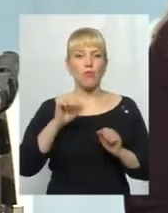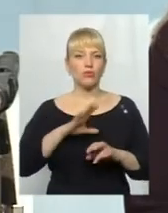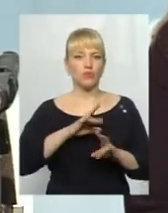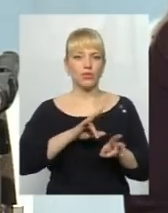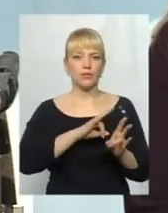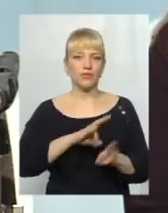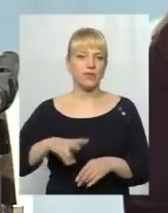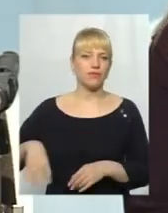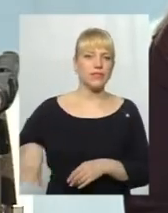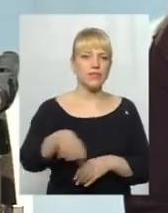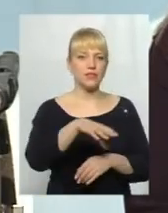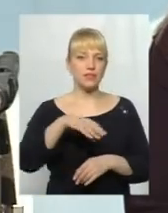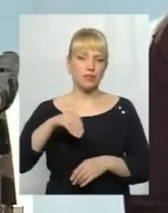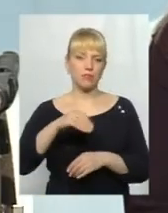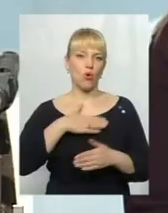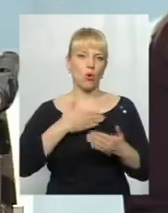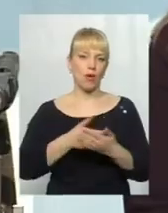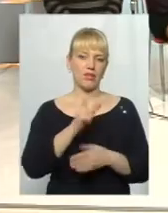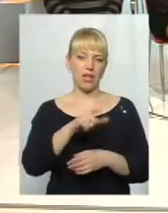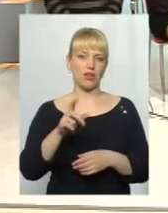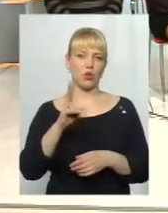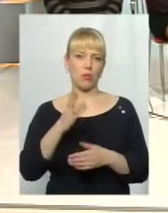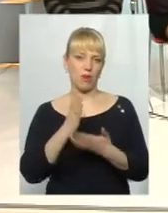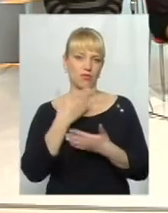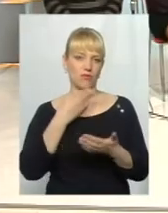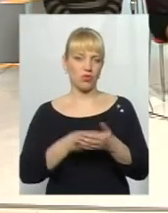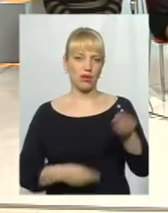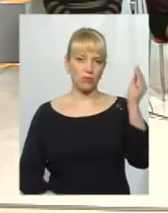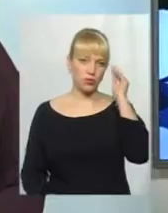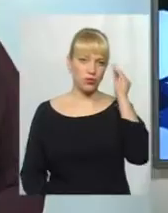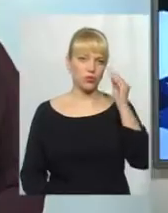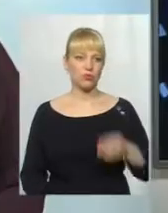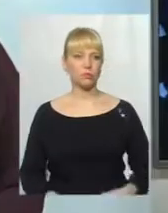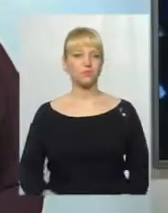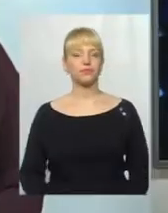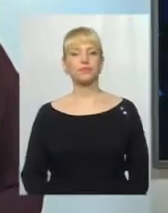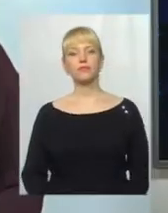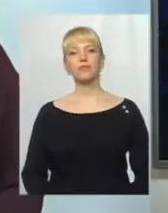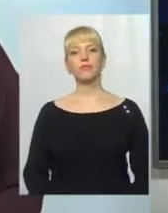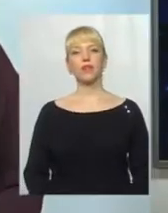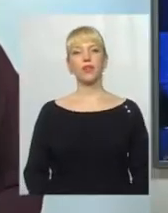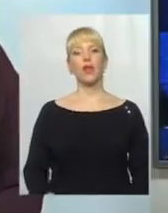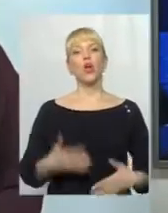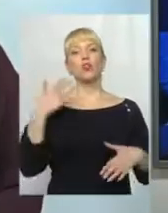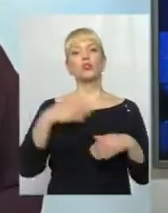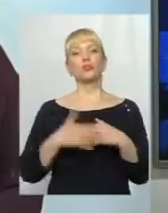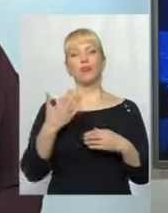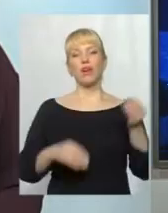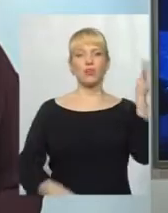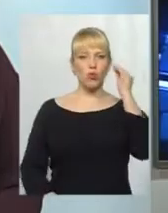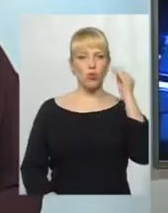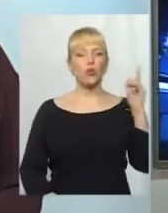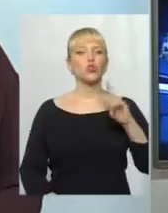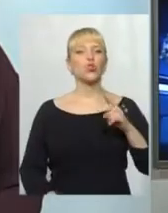саме за те, що вони мають свою позицію. Зрозуміла ваша думка, пане Вікторе. Ваша думка, ваша позиція. Що це? Що